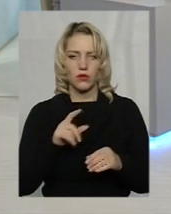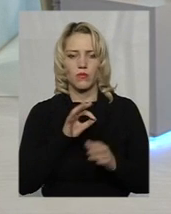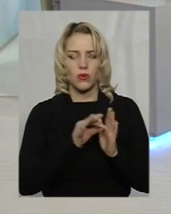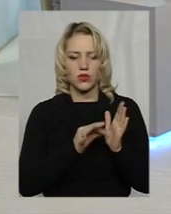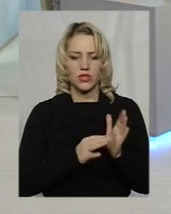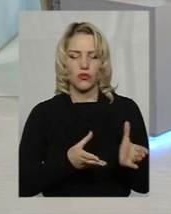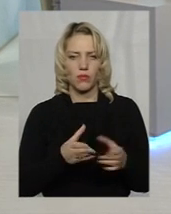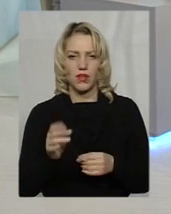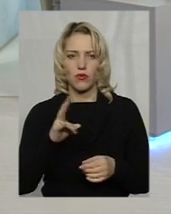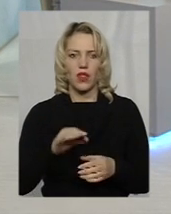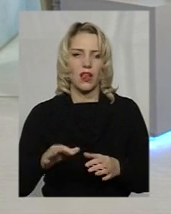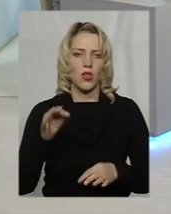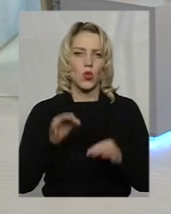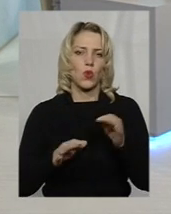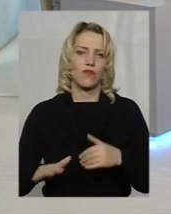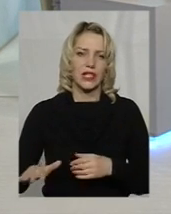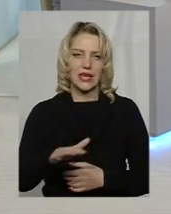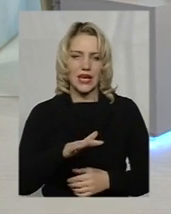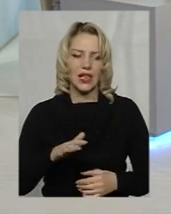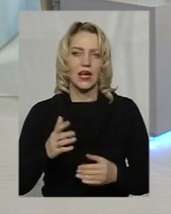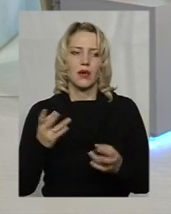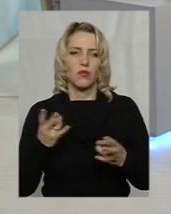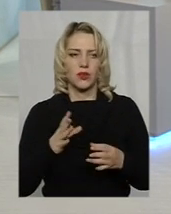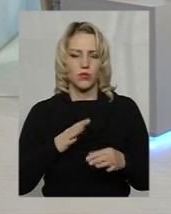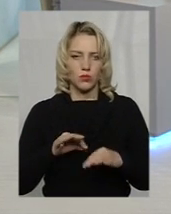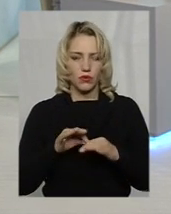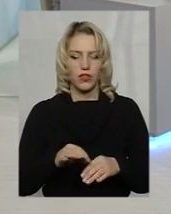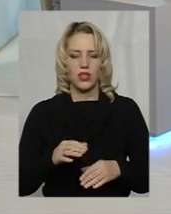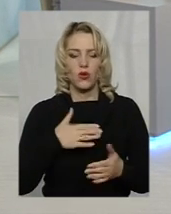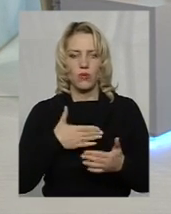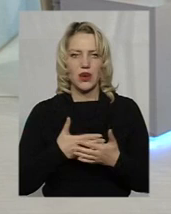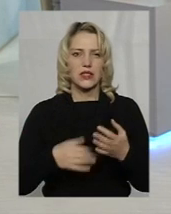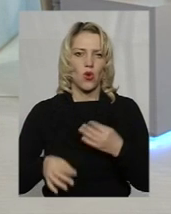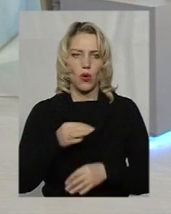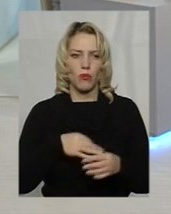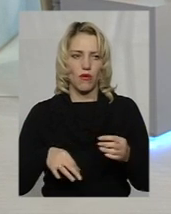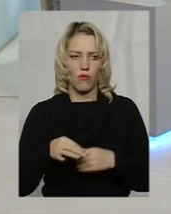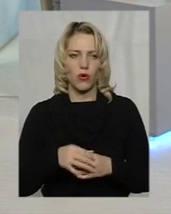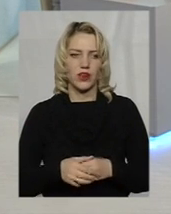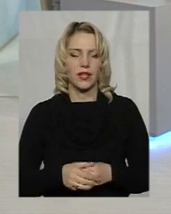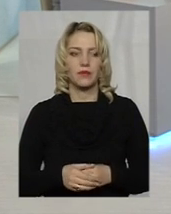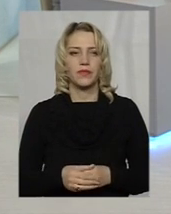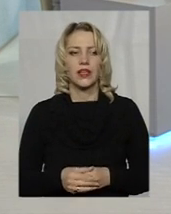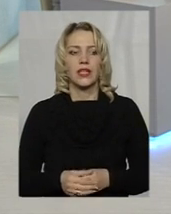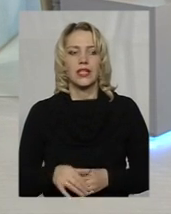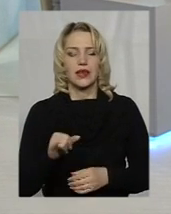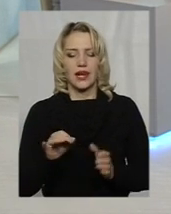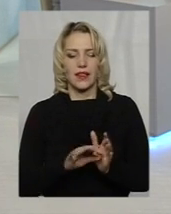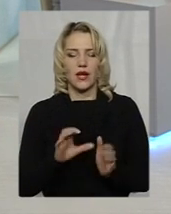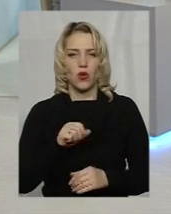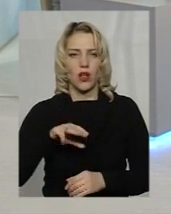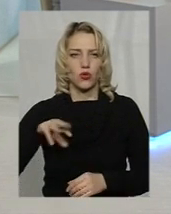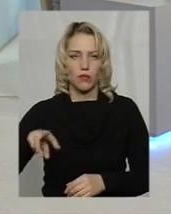довкілля має бути проведено громадське обговорення на основі звіту з оцінки впливу на довкілля, і енергатом,